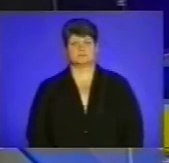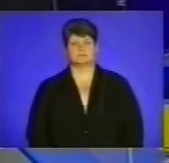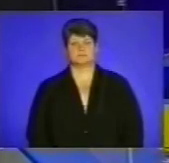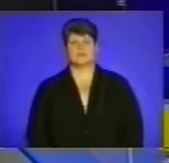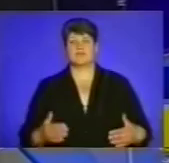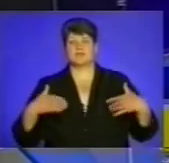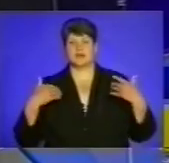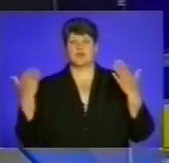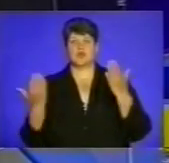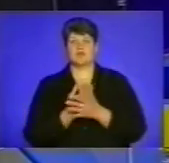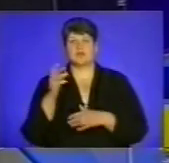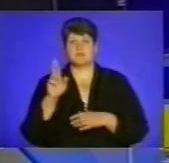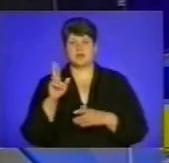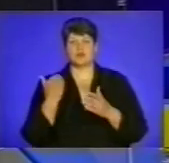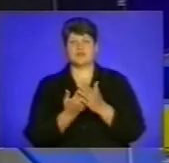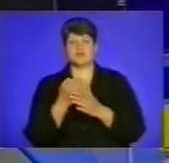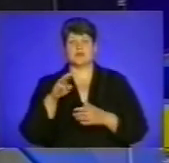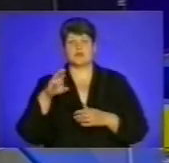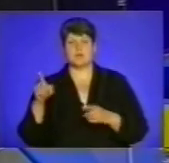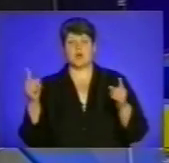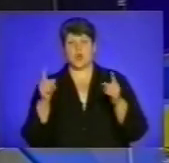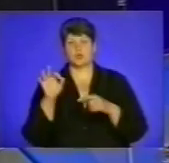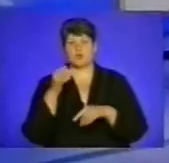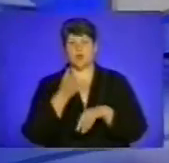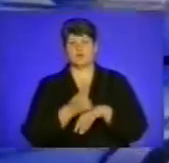Вітаю, новини п'ятницю у Ісцях ТТВ, коротко про головне.